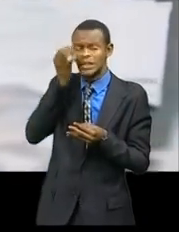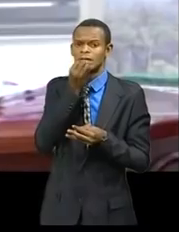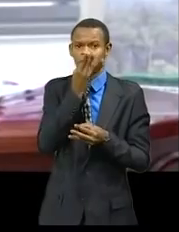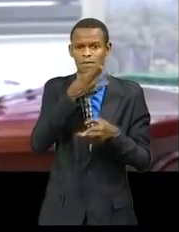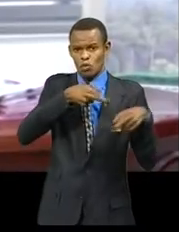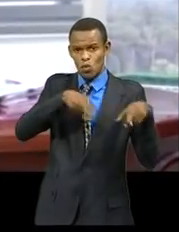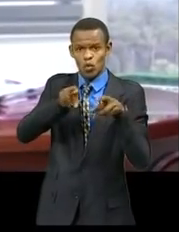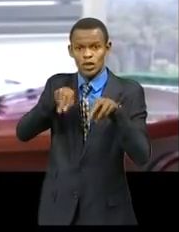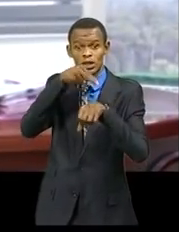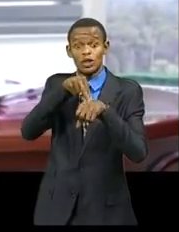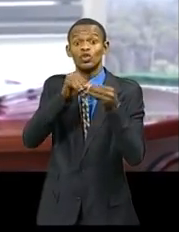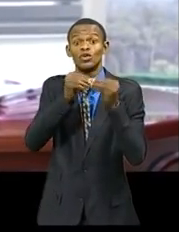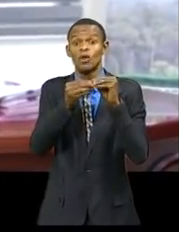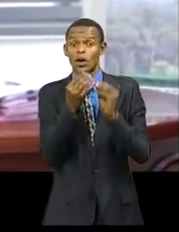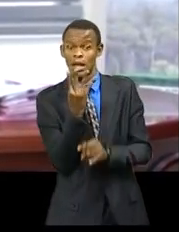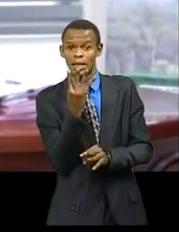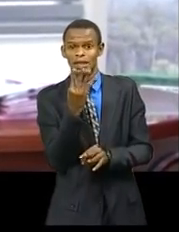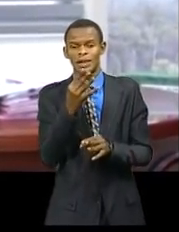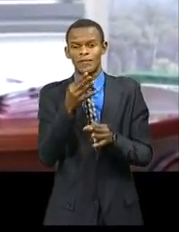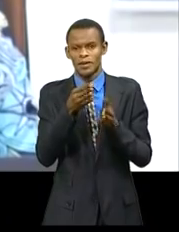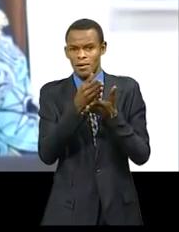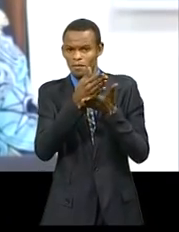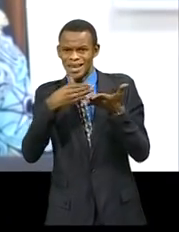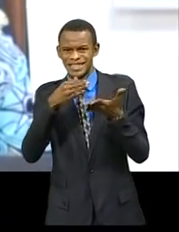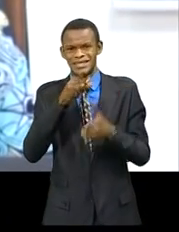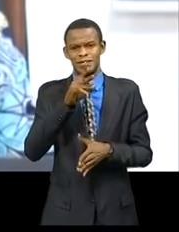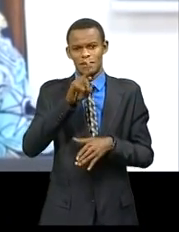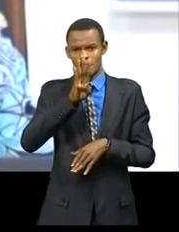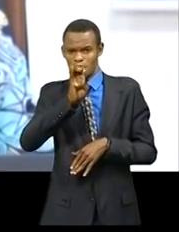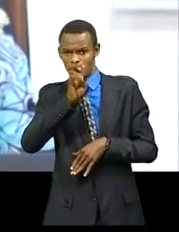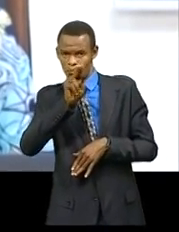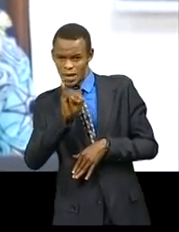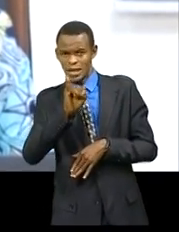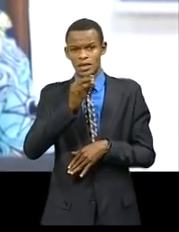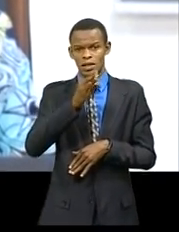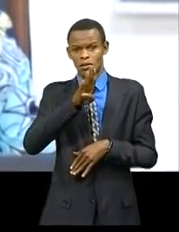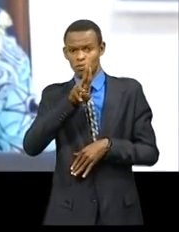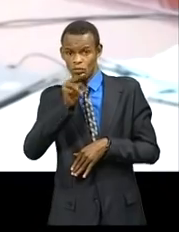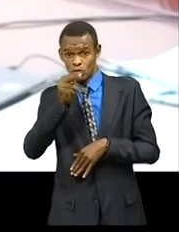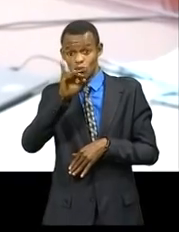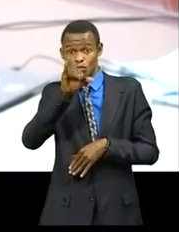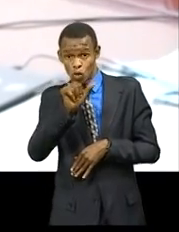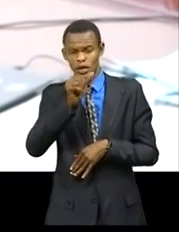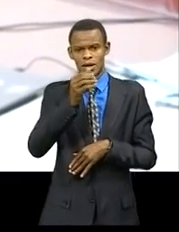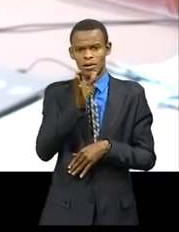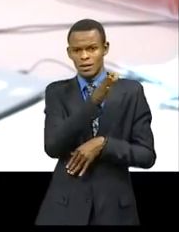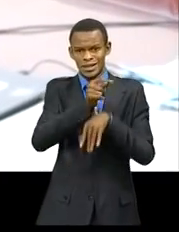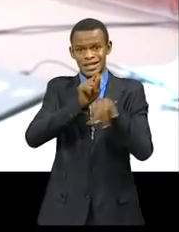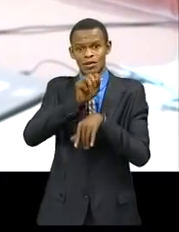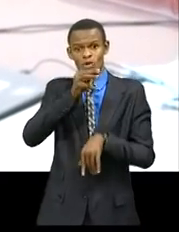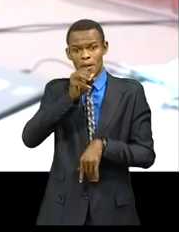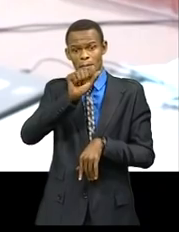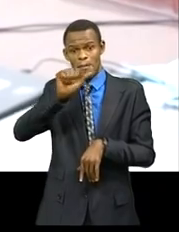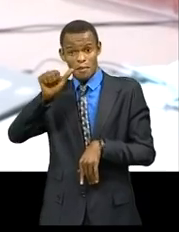-Commanda, sur l'axe Béni-Kassindi et la route nationale 27 sur l'axe Bounia-Mahagi. La réconquête d'une